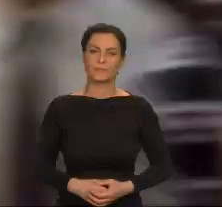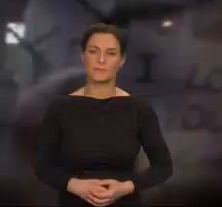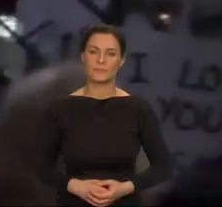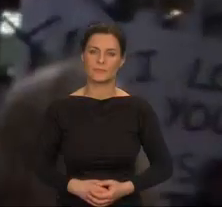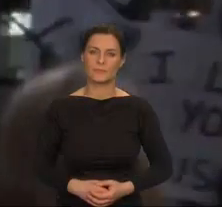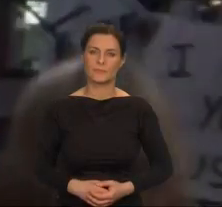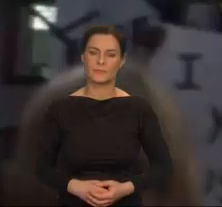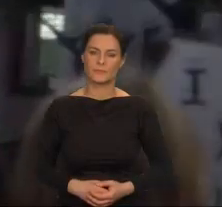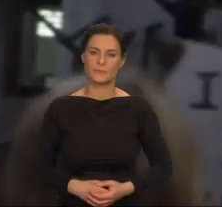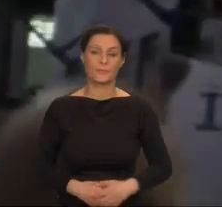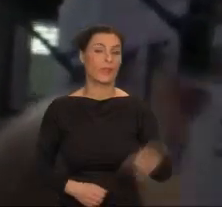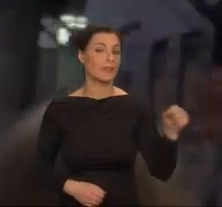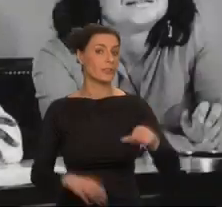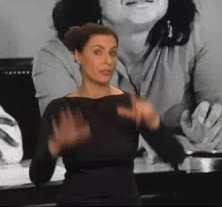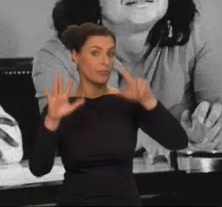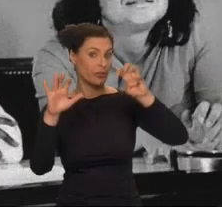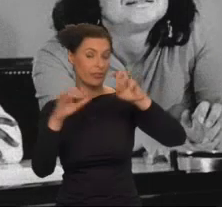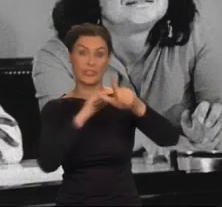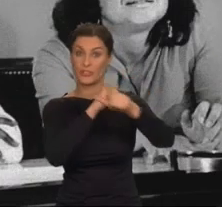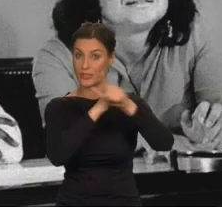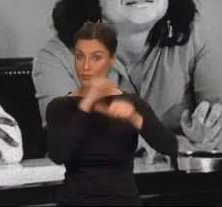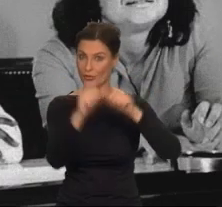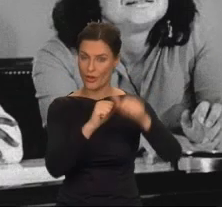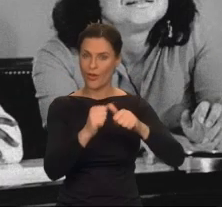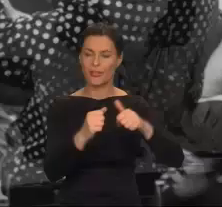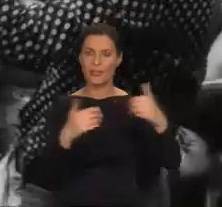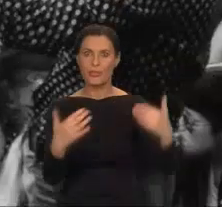W latach 70. odrodził się feminizm.